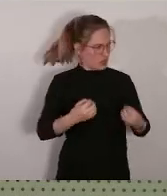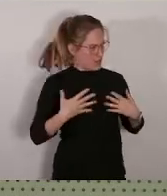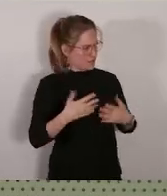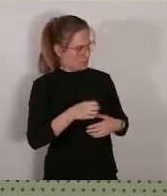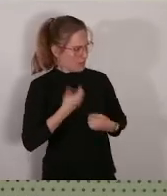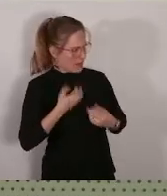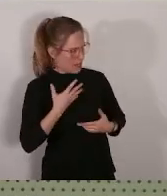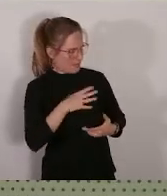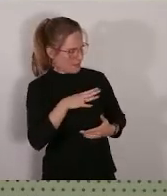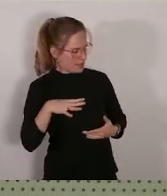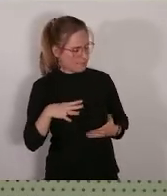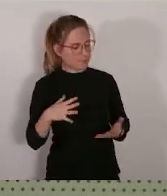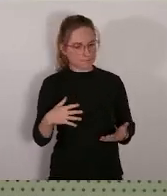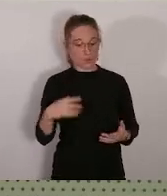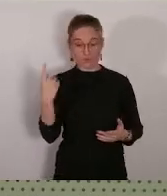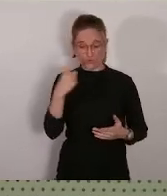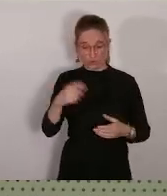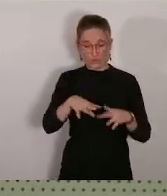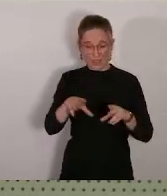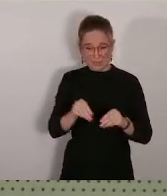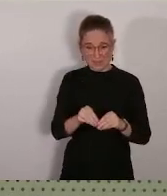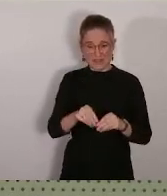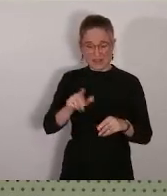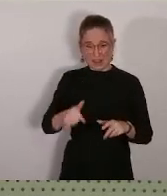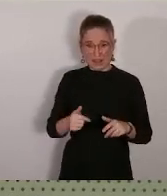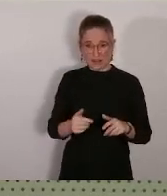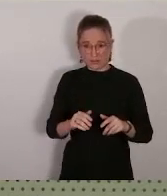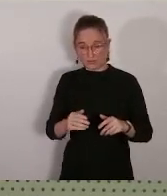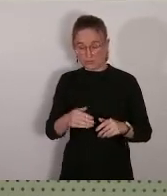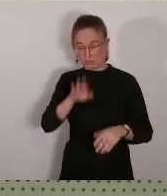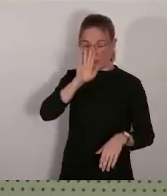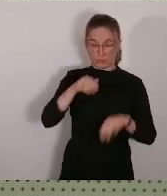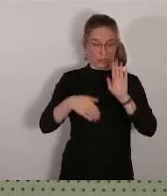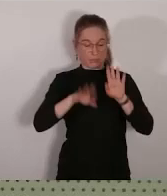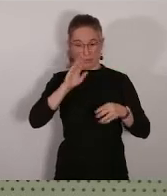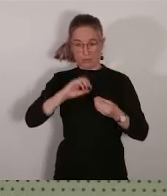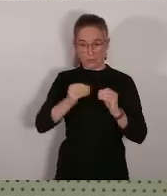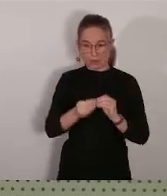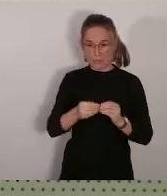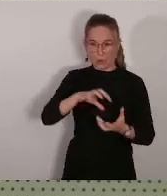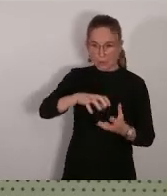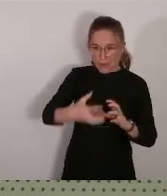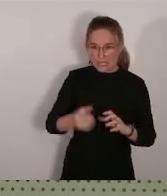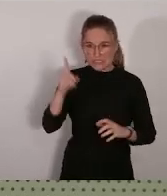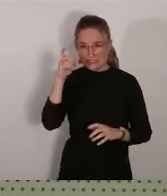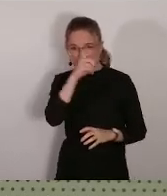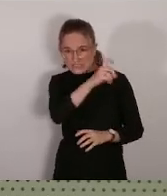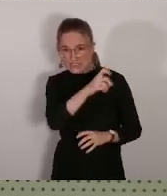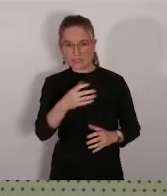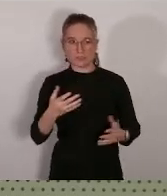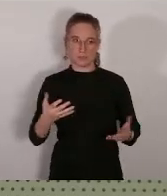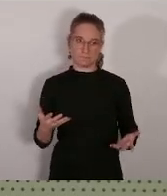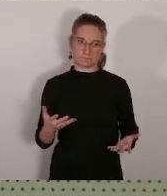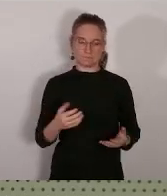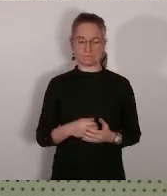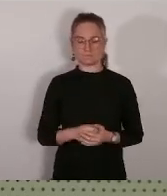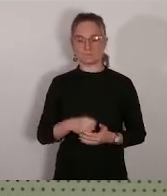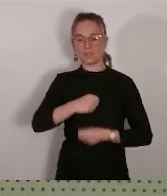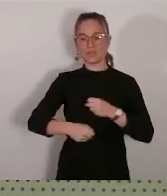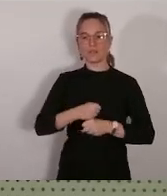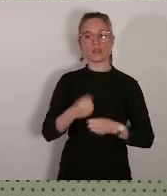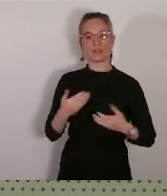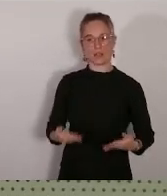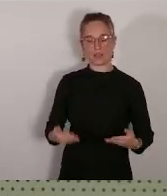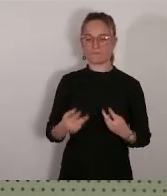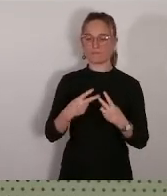Barodi qui sont en permanence confrontés à des problématiques extrêmement complexes et extrêmement difficiles il faut dire que cette année la